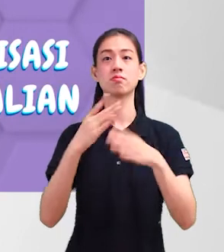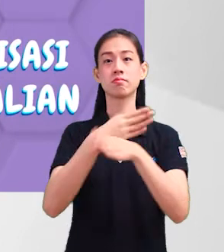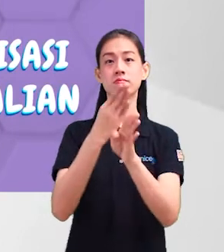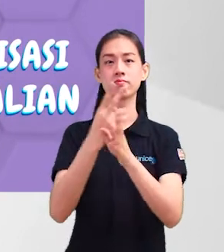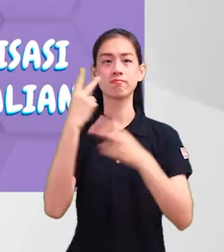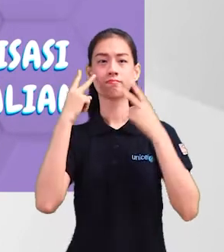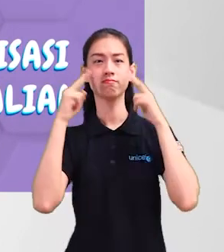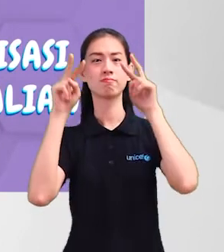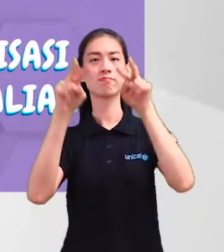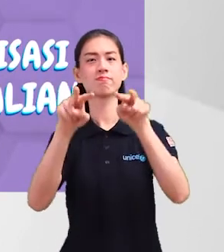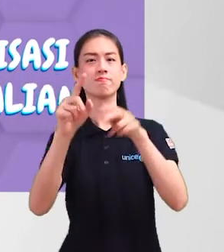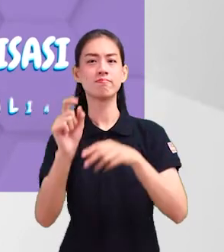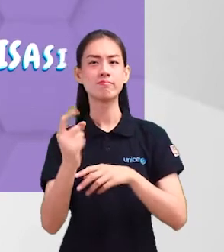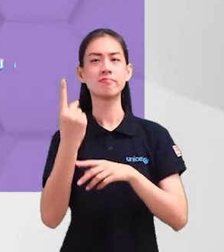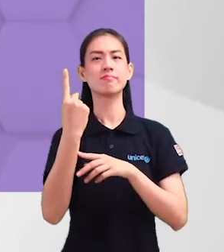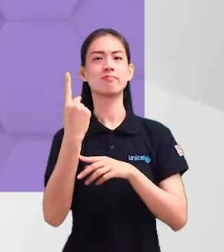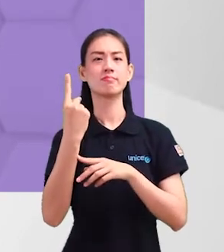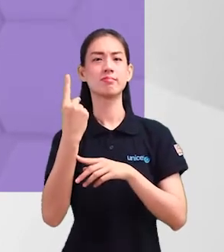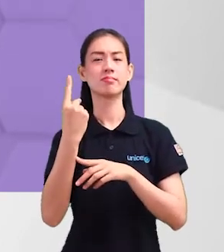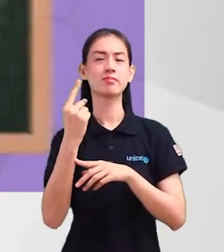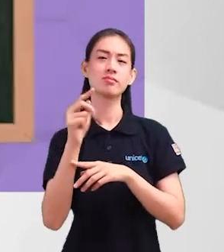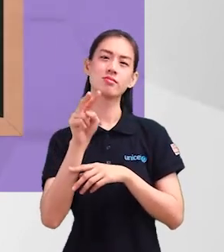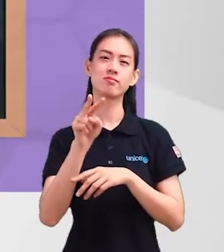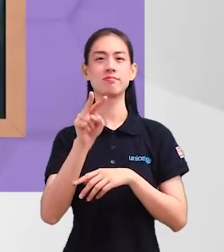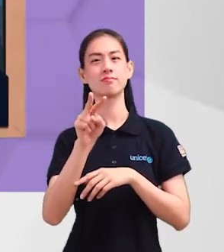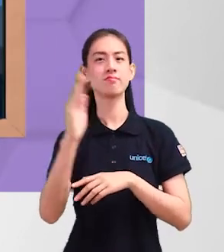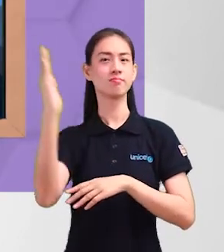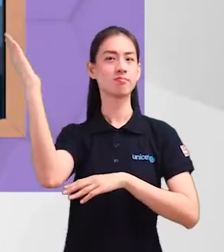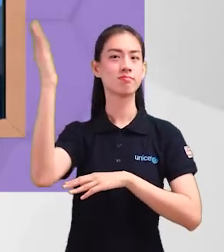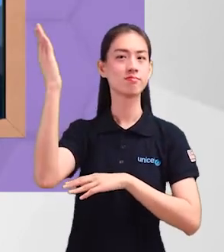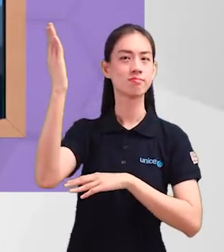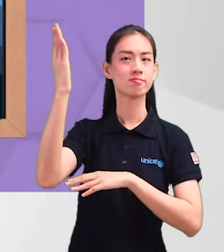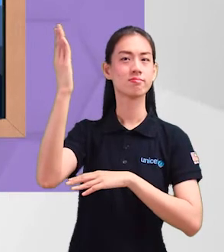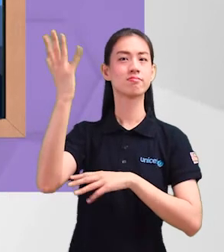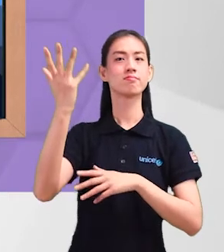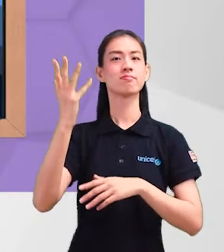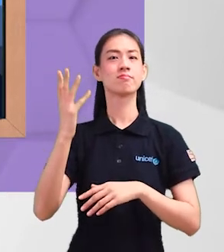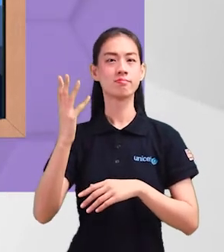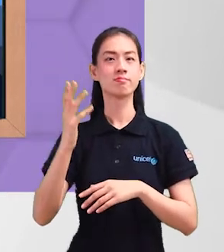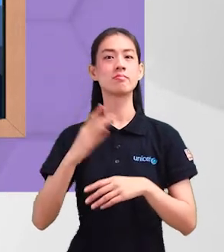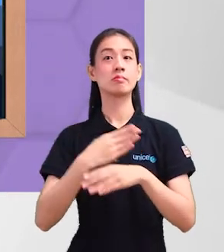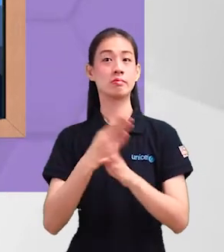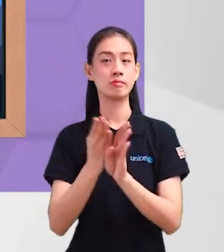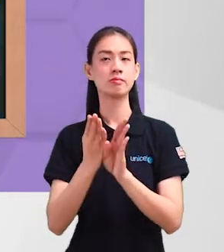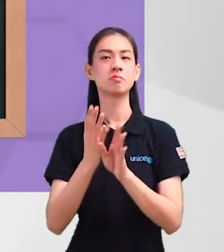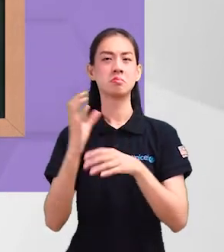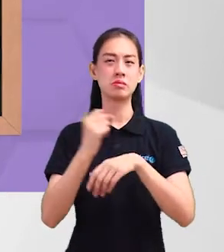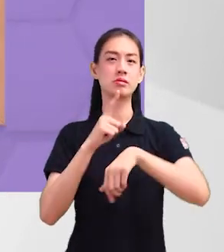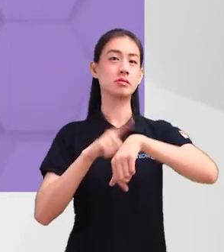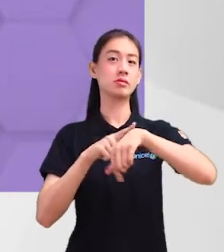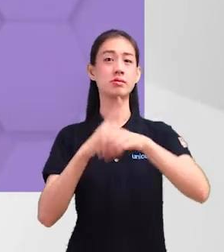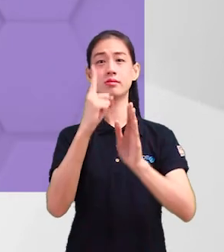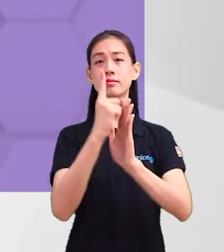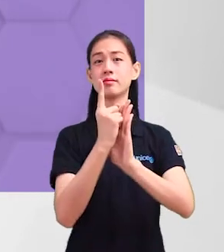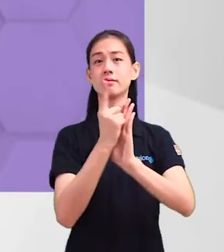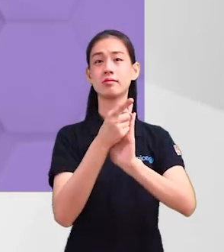membentuk tanggapan pertama mereka terhadap anda saat mereka melihat dan mendengar anda bercakap. Pembentukan tanggapan ini